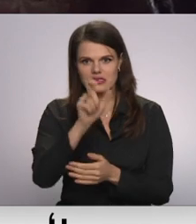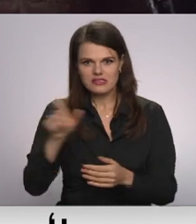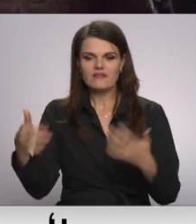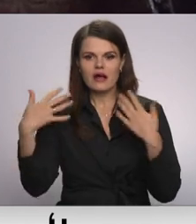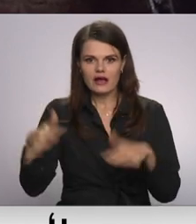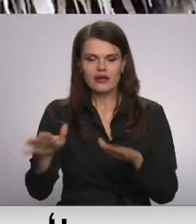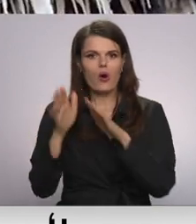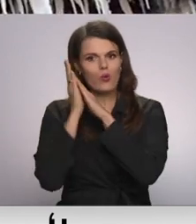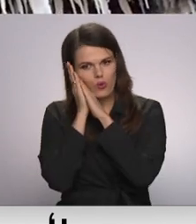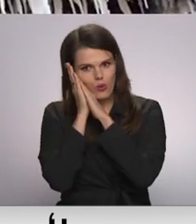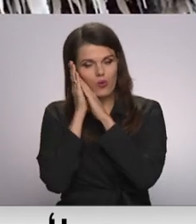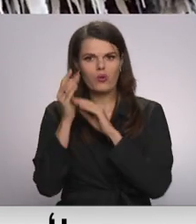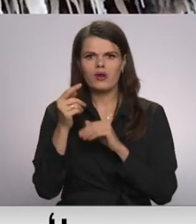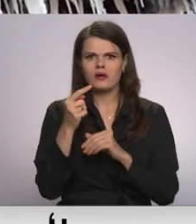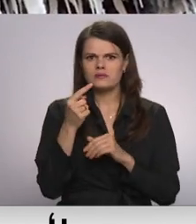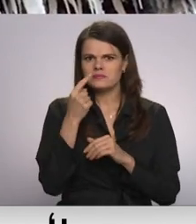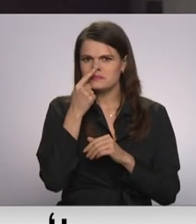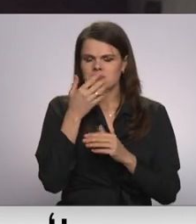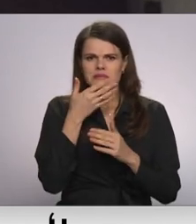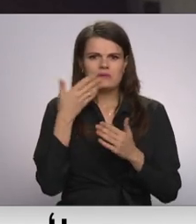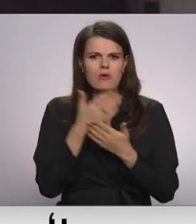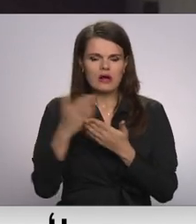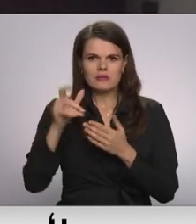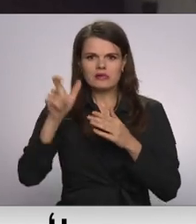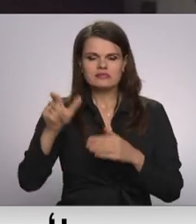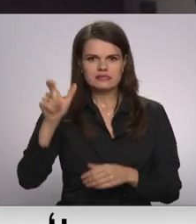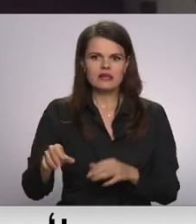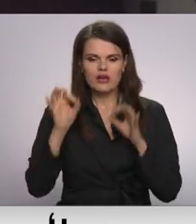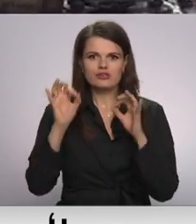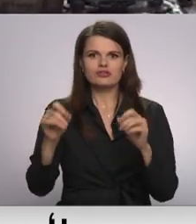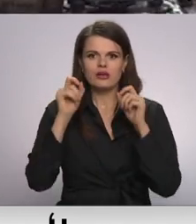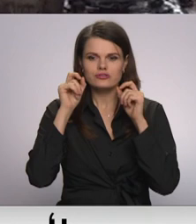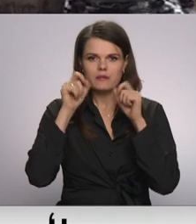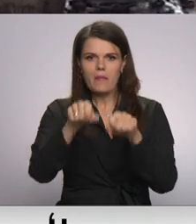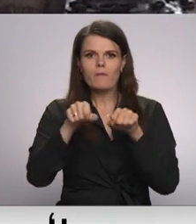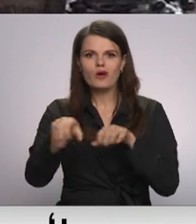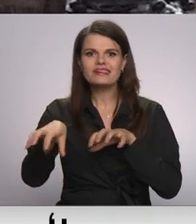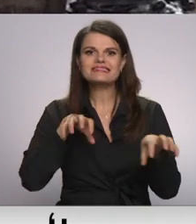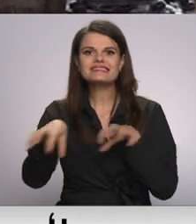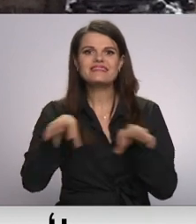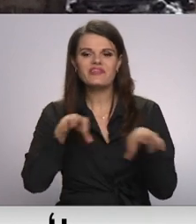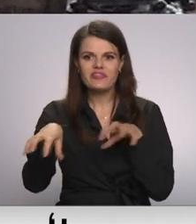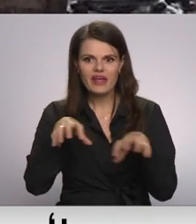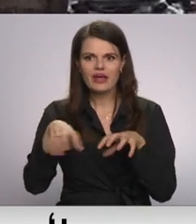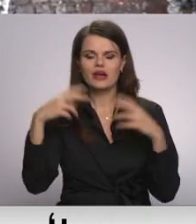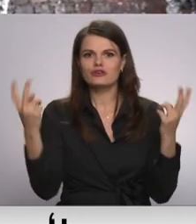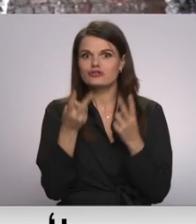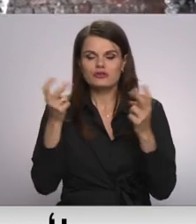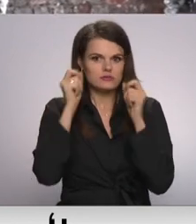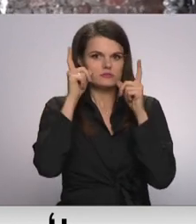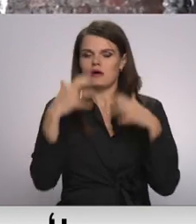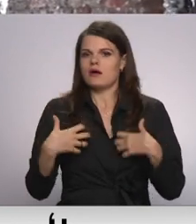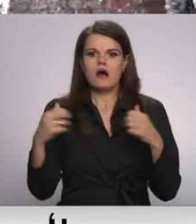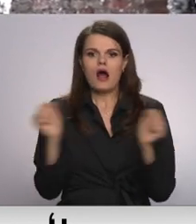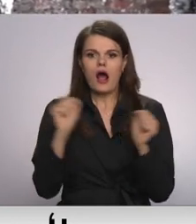devušies pie miera. Sajūtot, ko nelāgu cilvēkus pamodināja tieši mājdzīvnieki. Nama iemītnieki degošo mitekli steidzās pamest